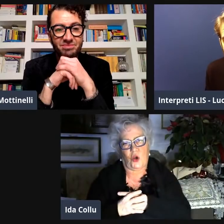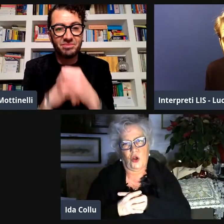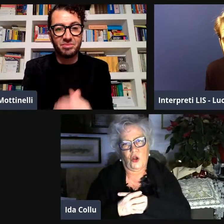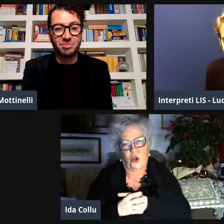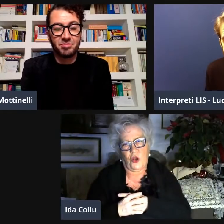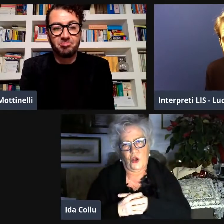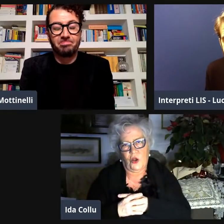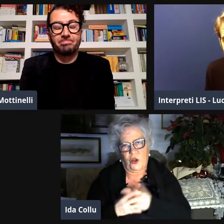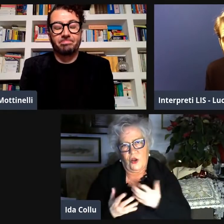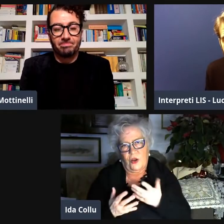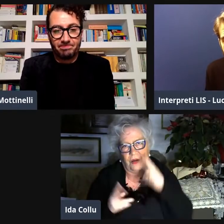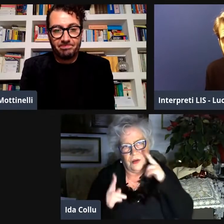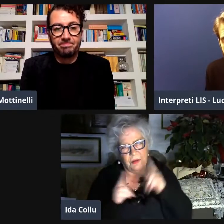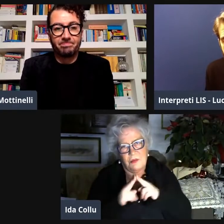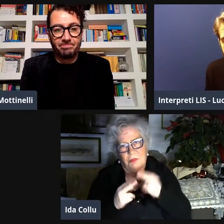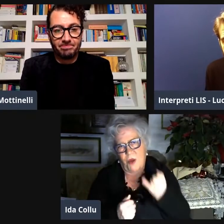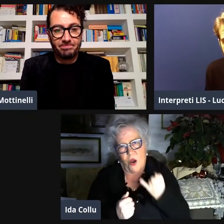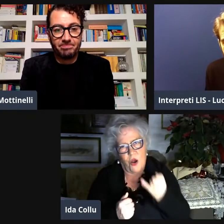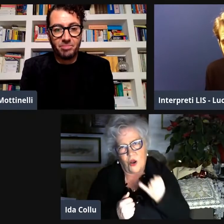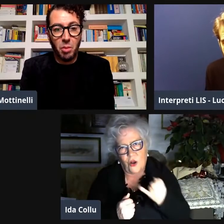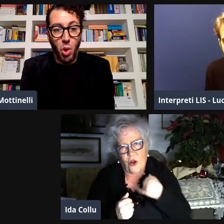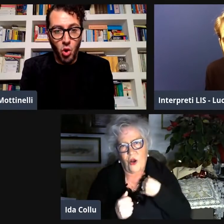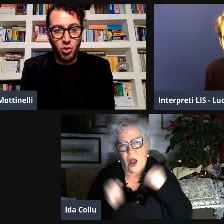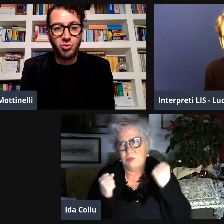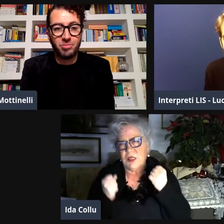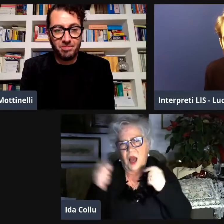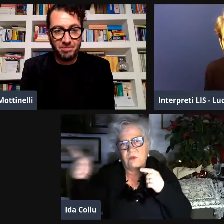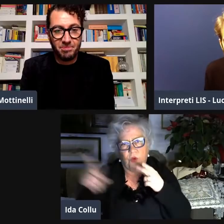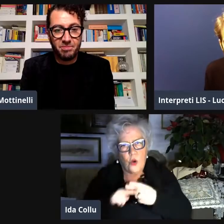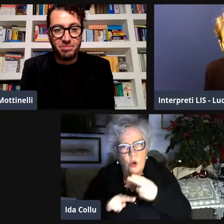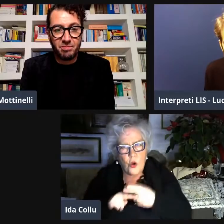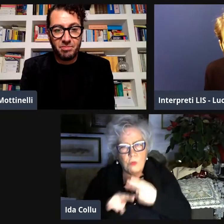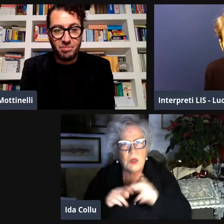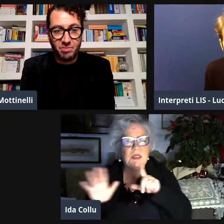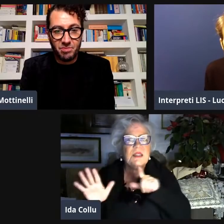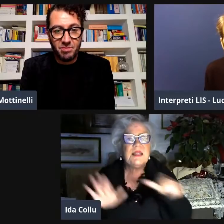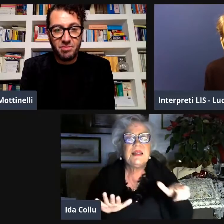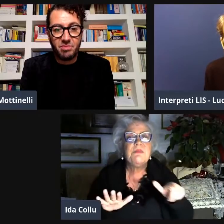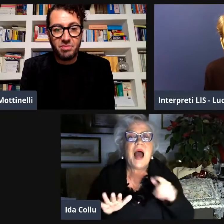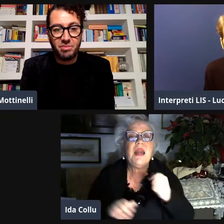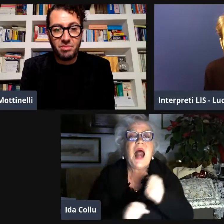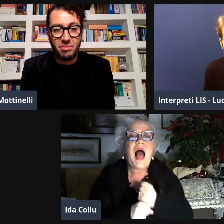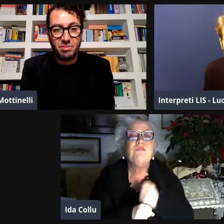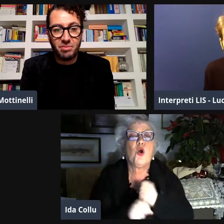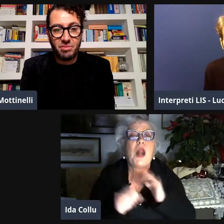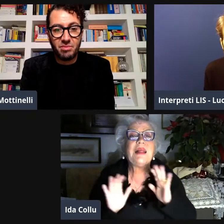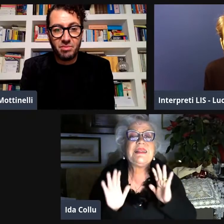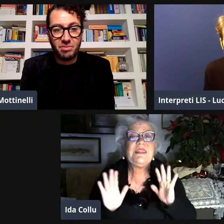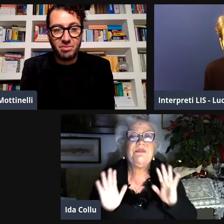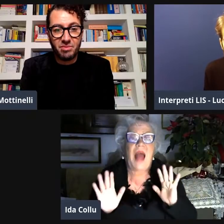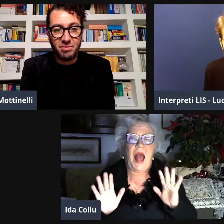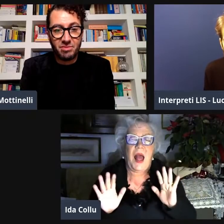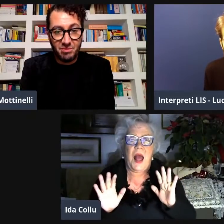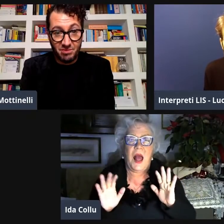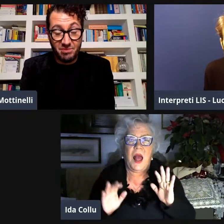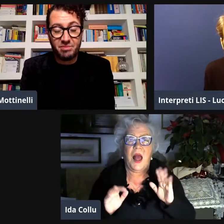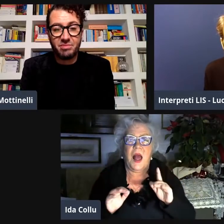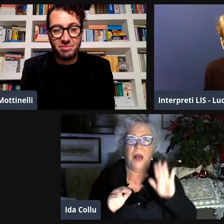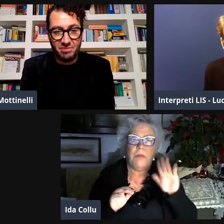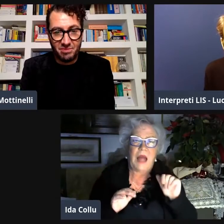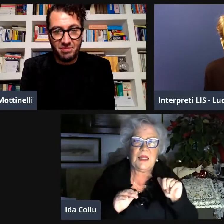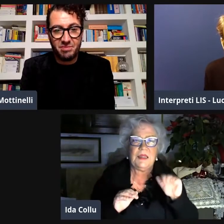stato un grandissimo sacrificio per me vederlo poco abitare a Roma e durante la